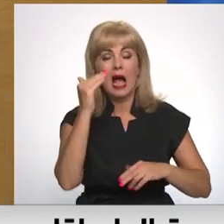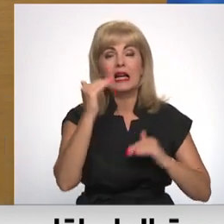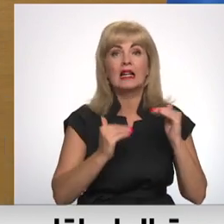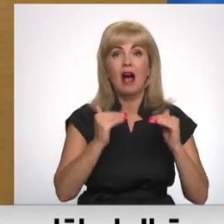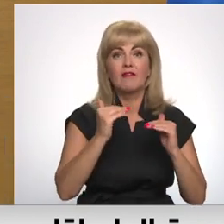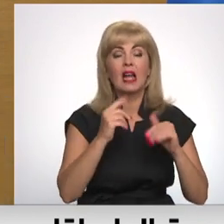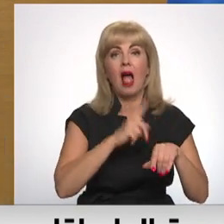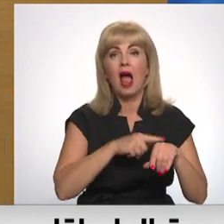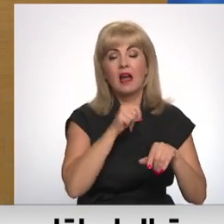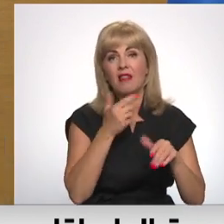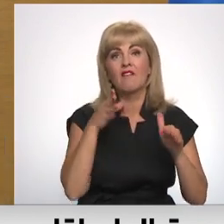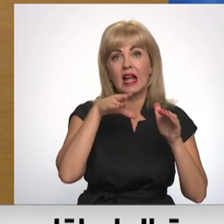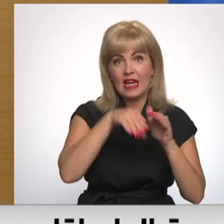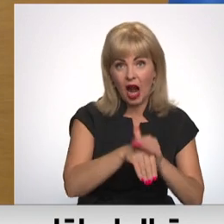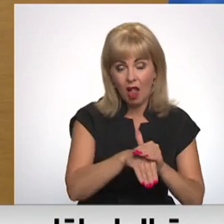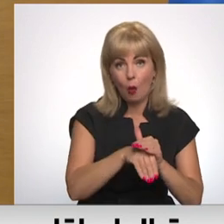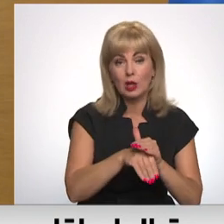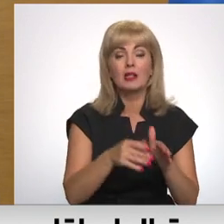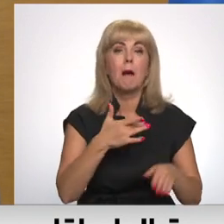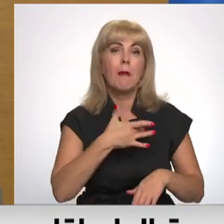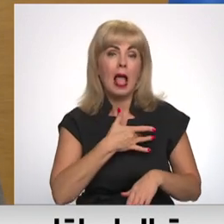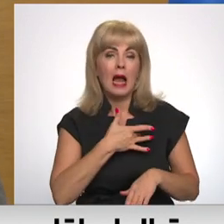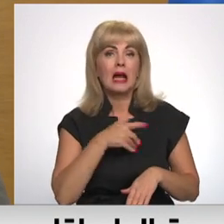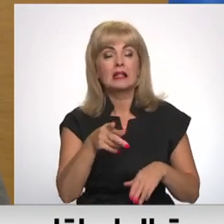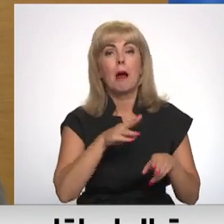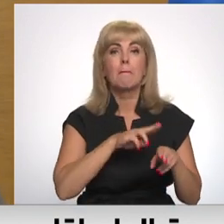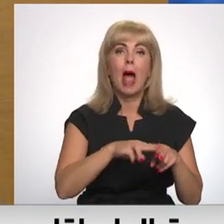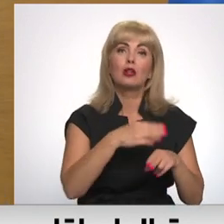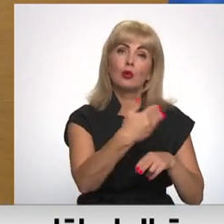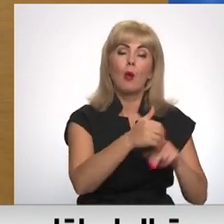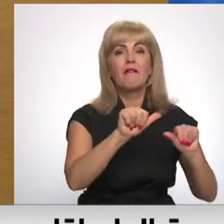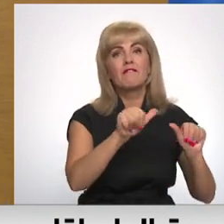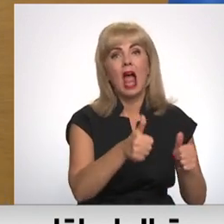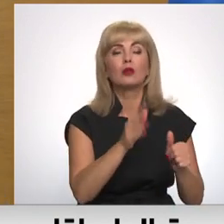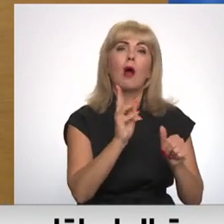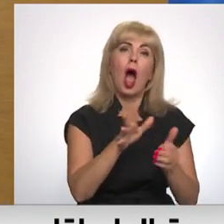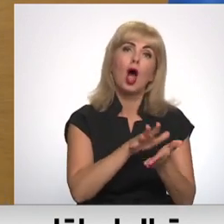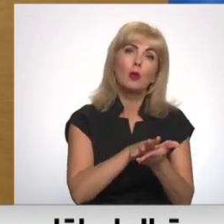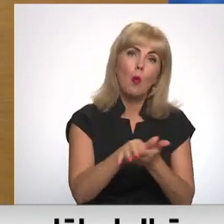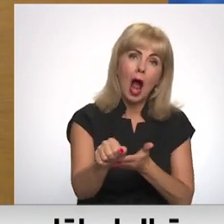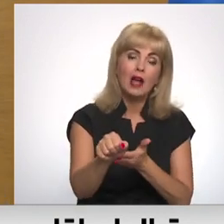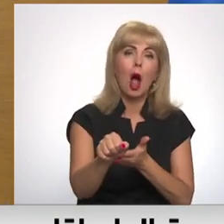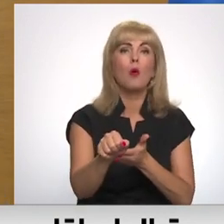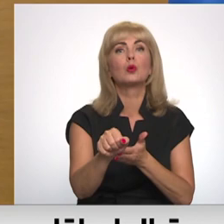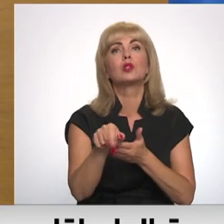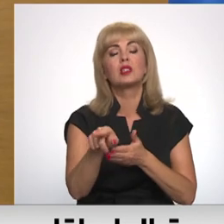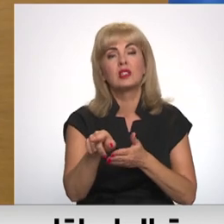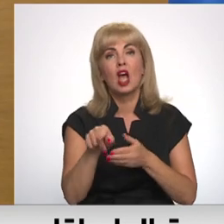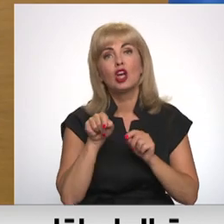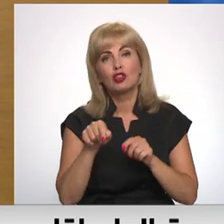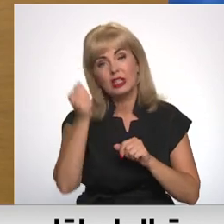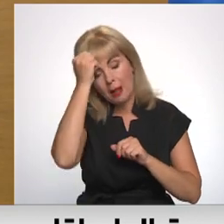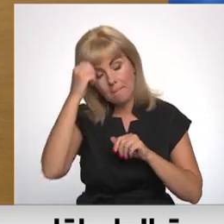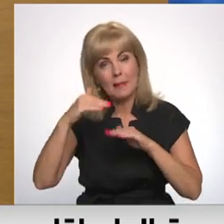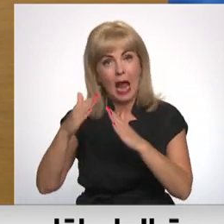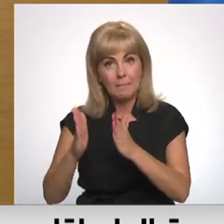viņi nevar. Tādēļ visticamāk metode, kā tiks utilizētas vai demontētas šī